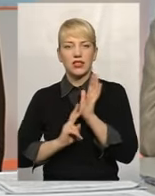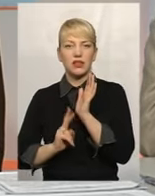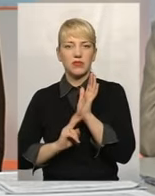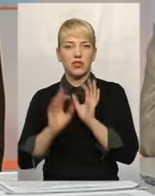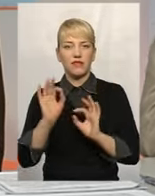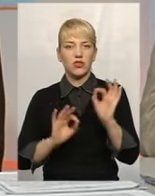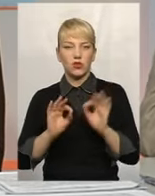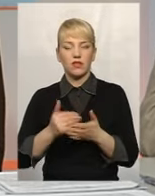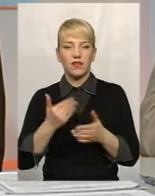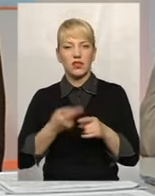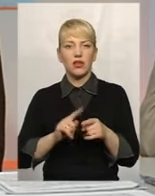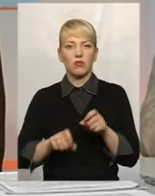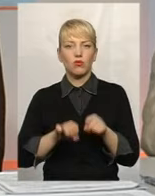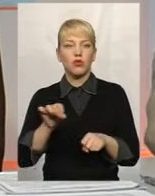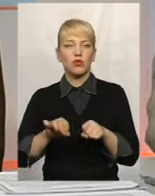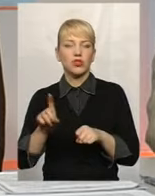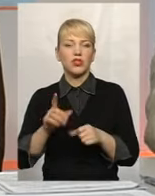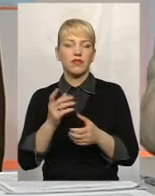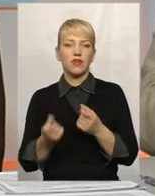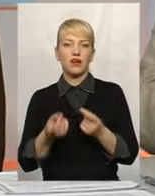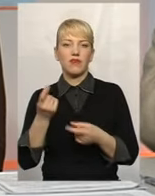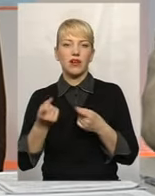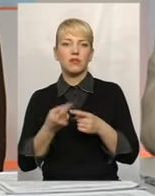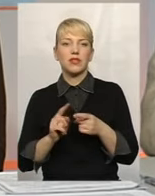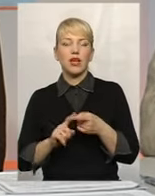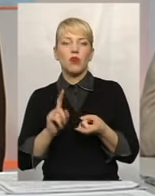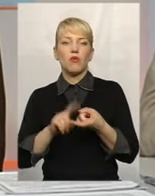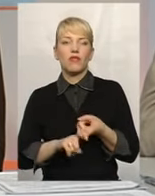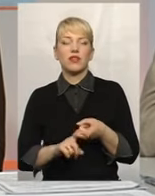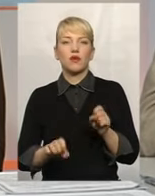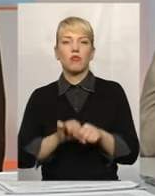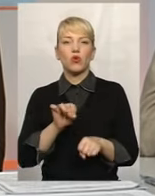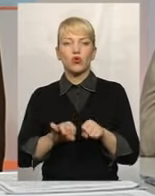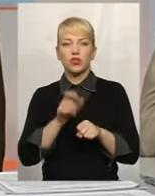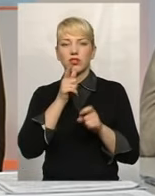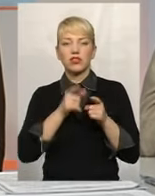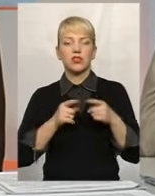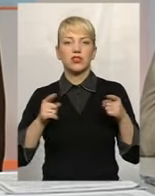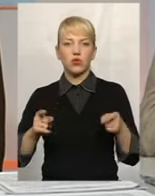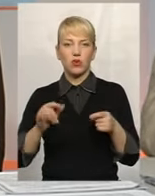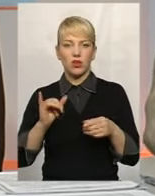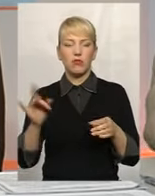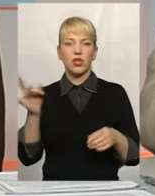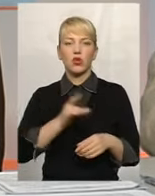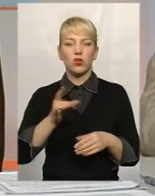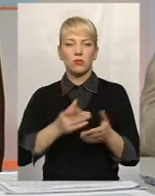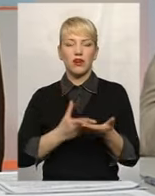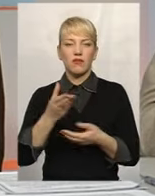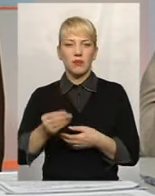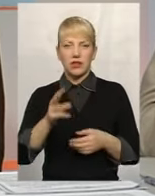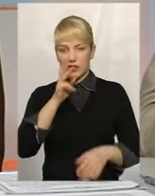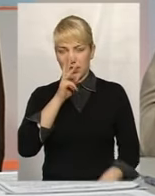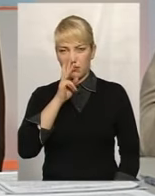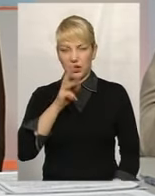від тих порушень, які ми виявляємо, це пов'язані порушення із строками та розмірами виплати заробітної